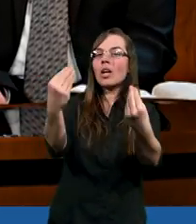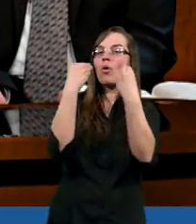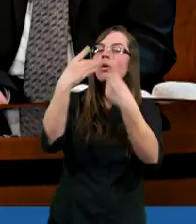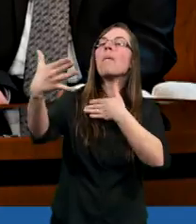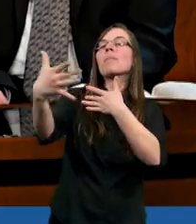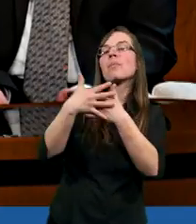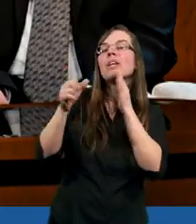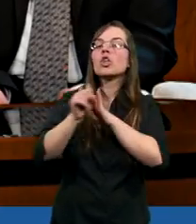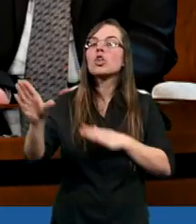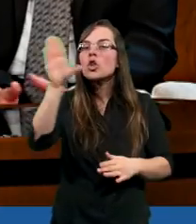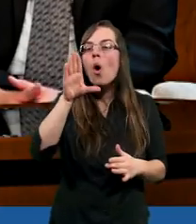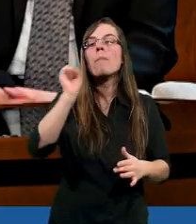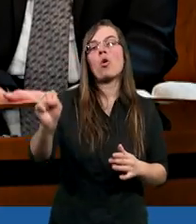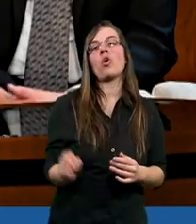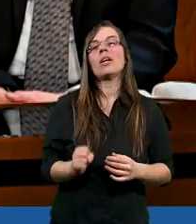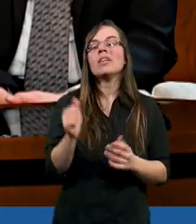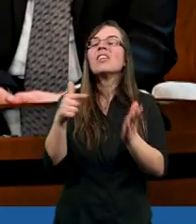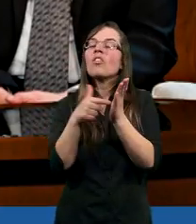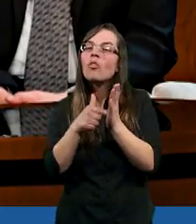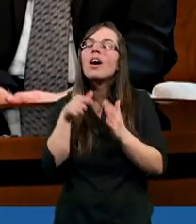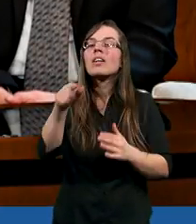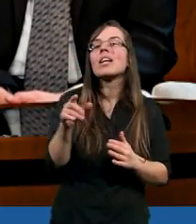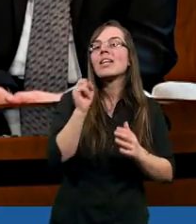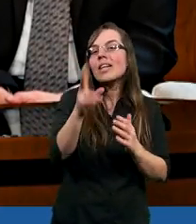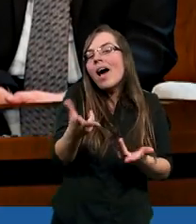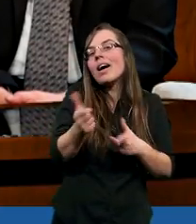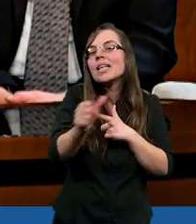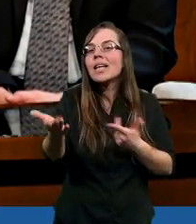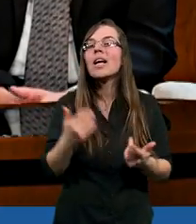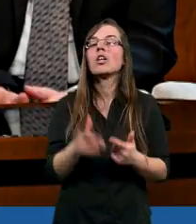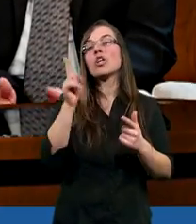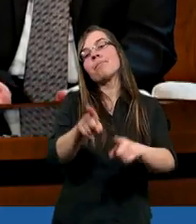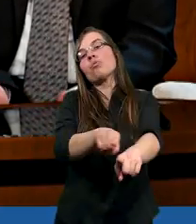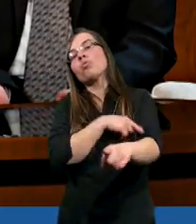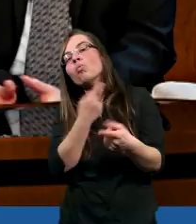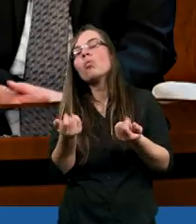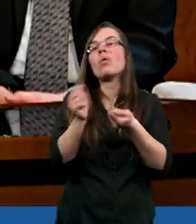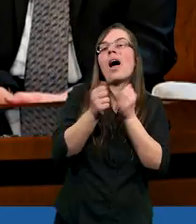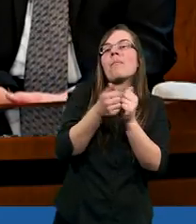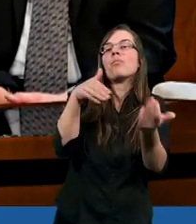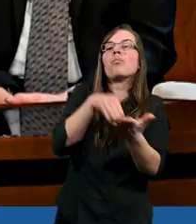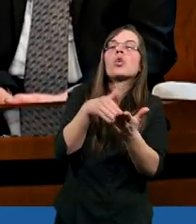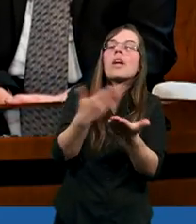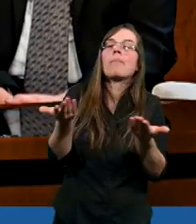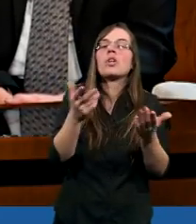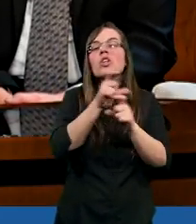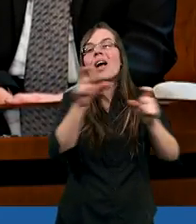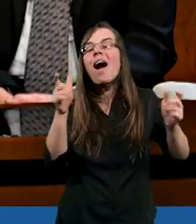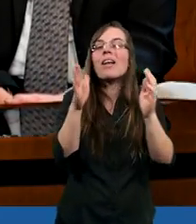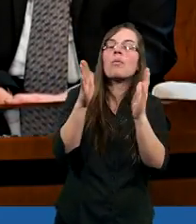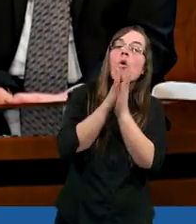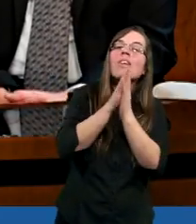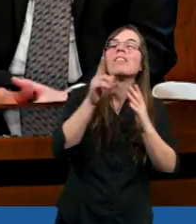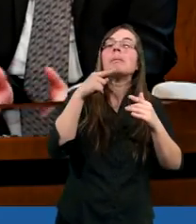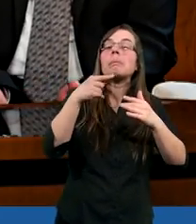przybliżyć do Pana Boga. I bywa również właśnie tak, że mamy dłużej się modlić, albo jest nam potrzebny czas